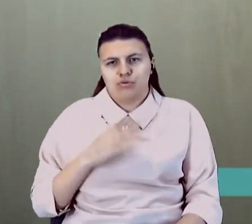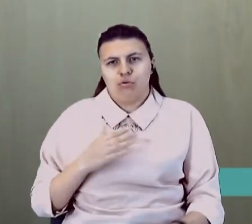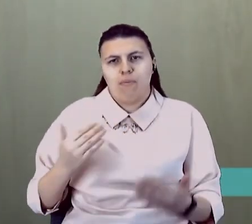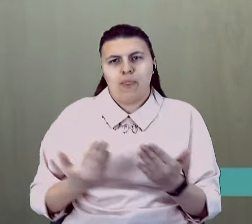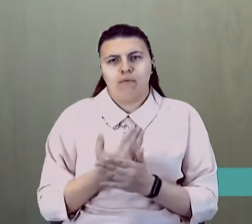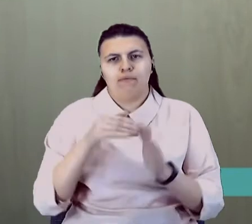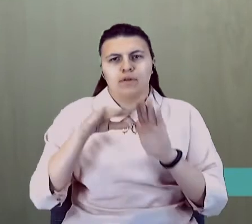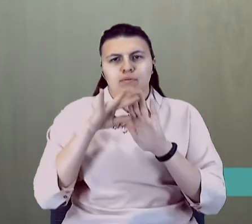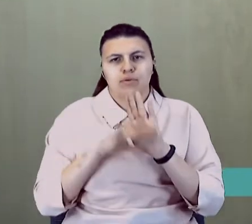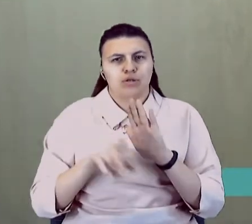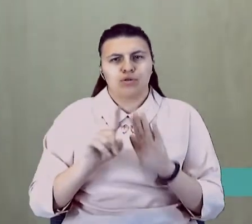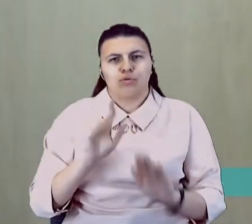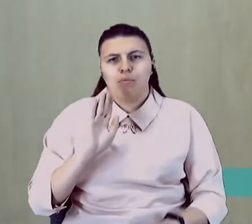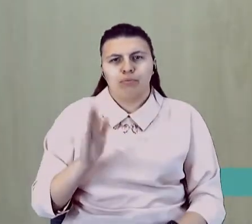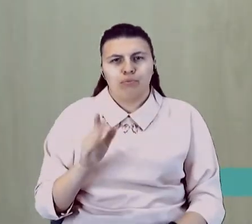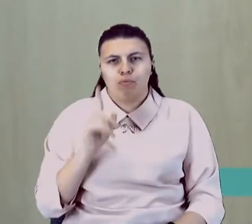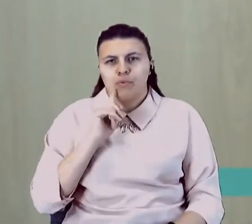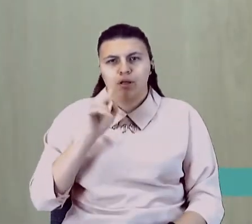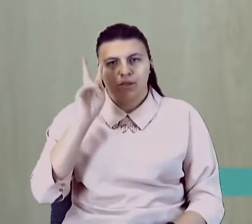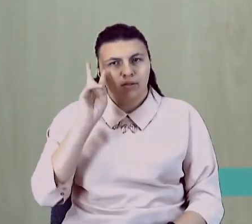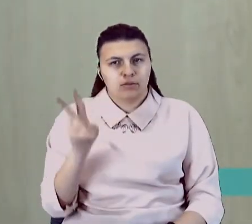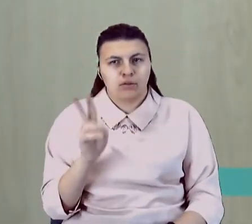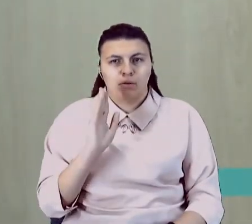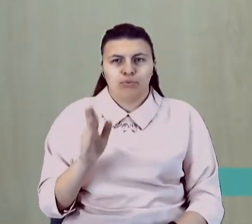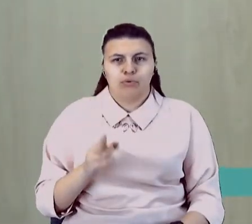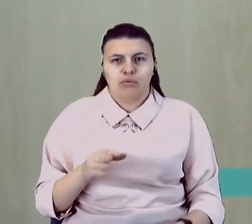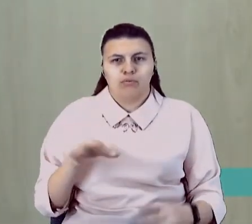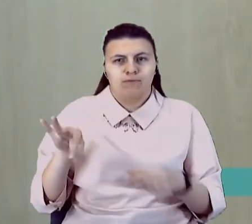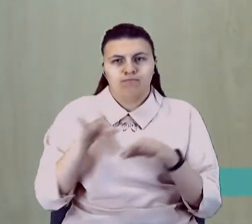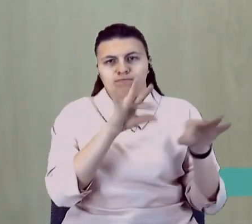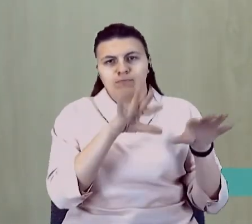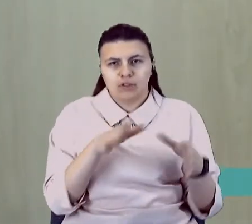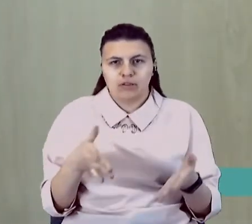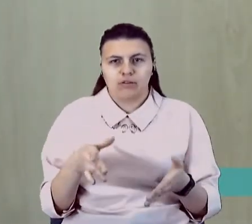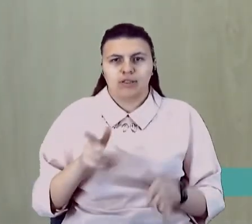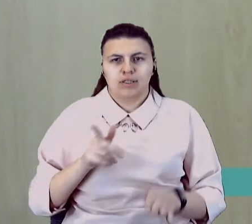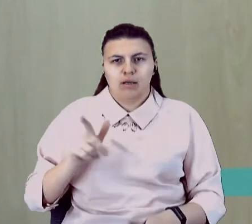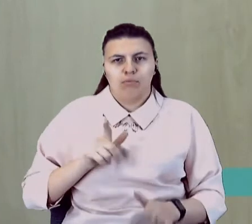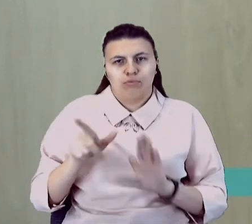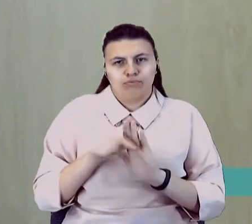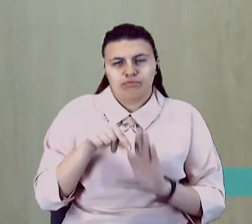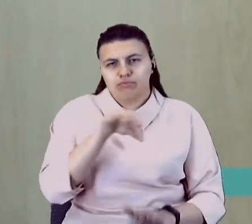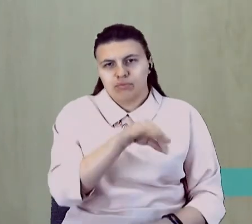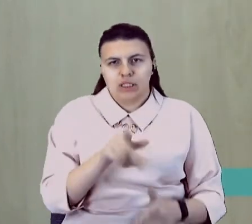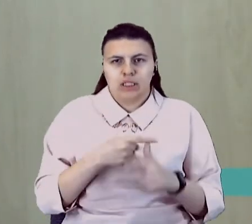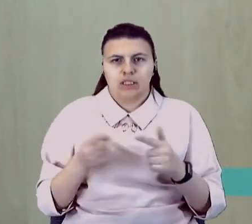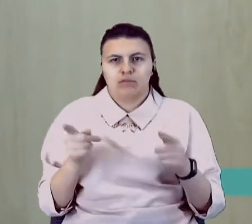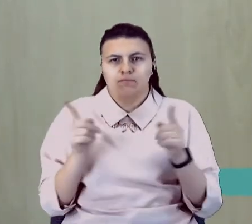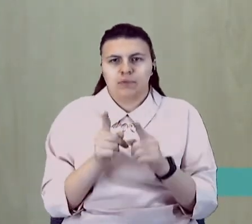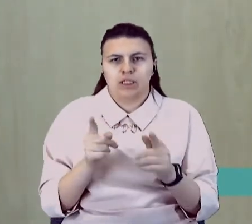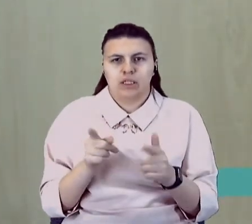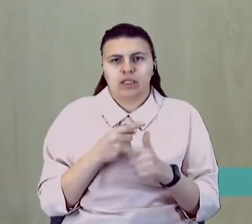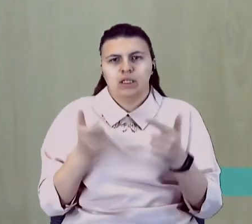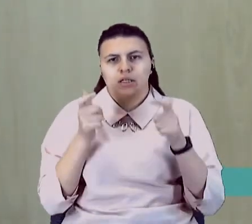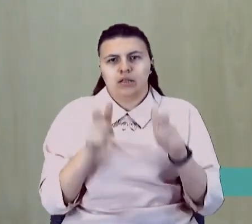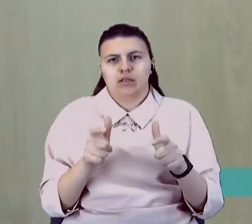буде, ми ще поки не знаємо. Будемо ли ми працювати тільки на доставку, або будемо якесь вирішене час, або буде карантин вихідного дня, як нове модне